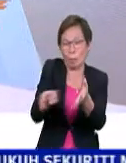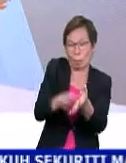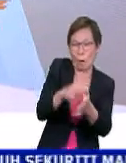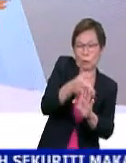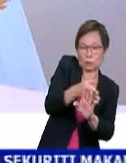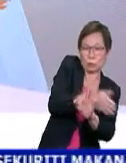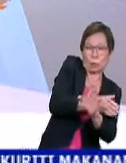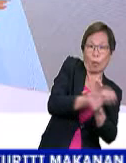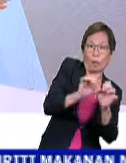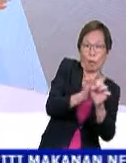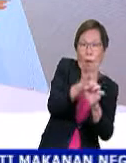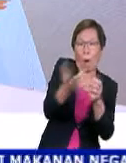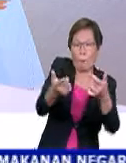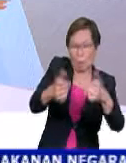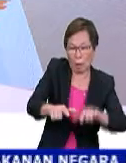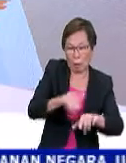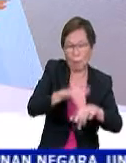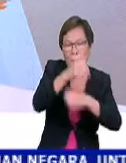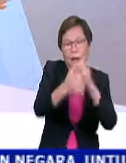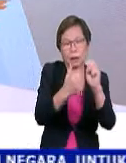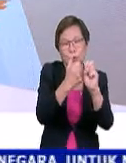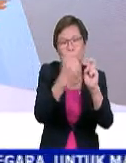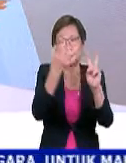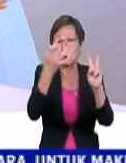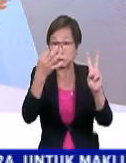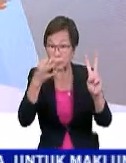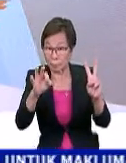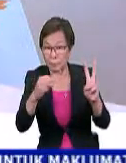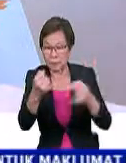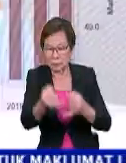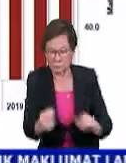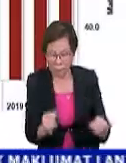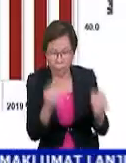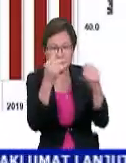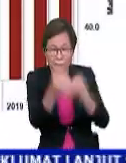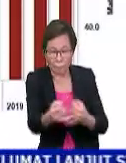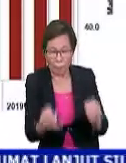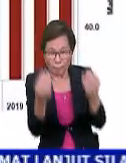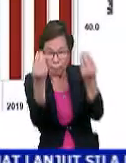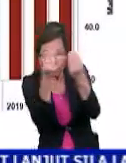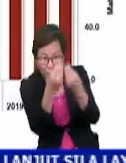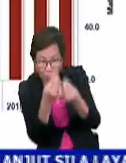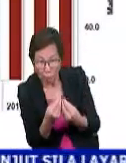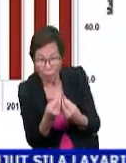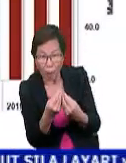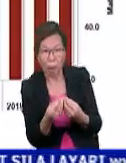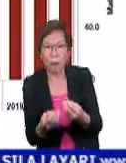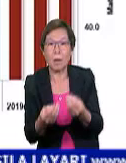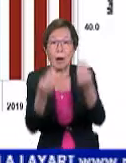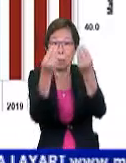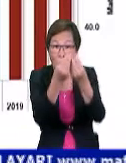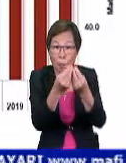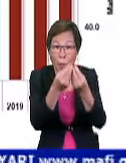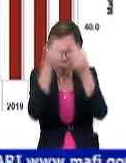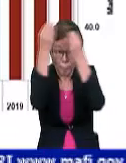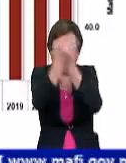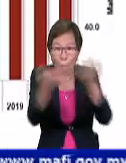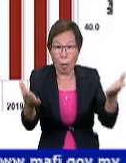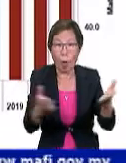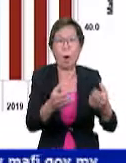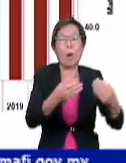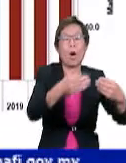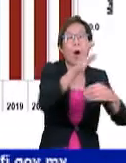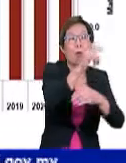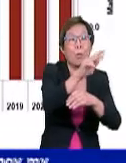sebelum pandemik pada 2019. Jabatan Perangkaan dalam kenyataan memaklumkan subsektor perdagangan borong dan